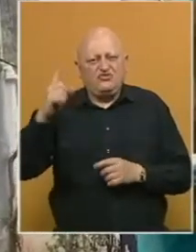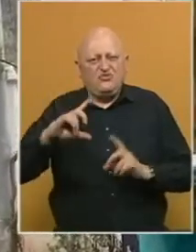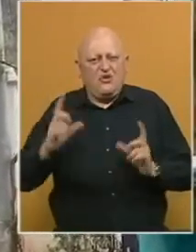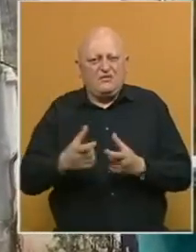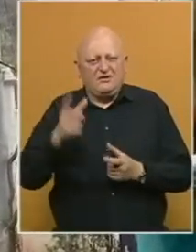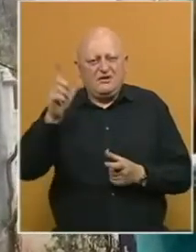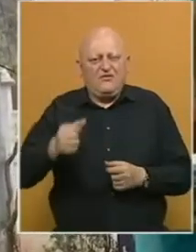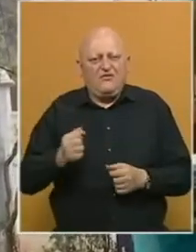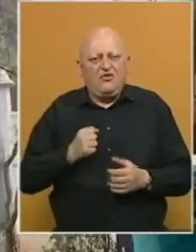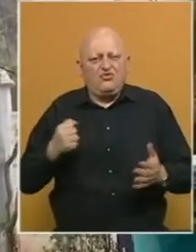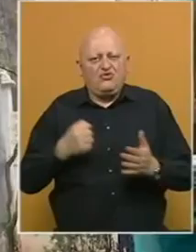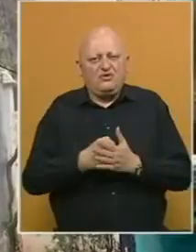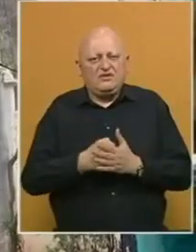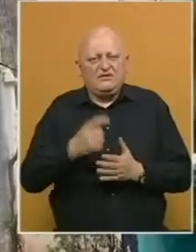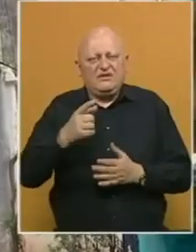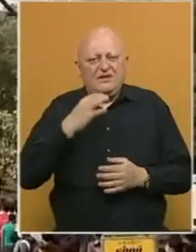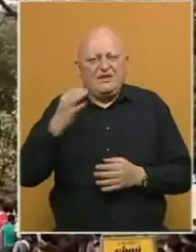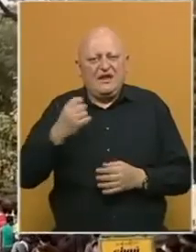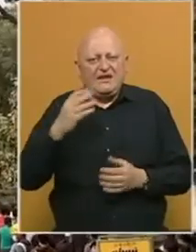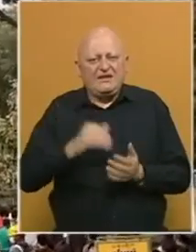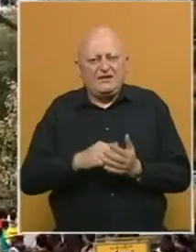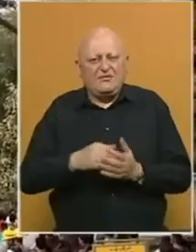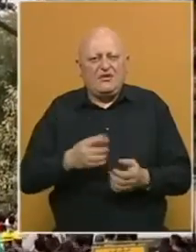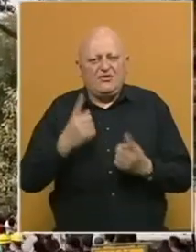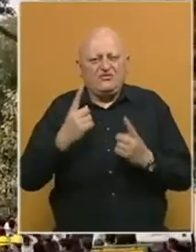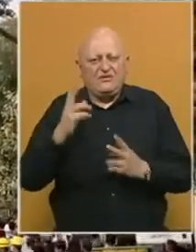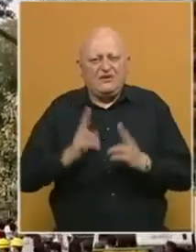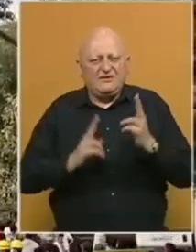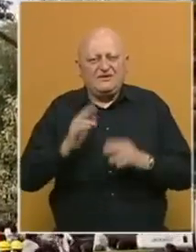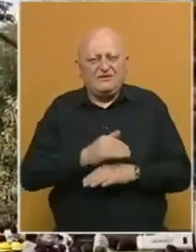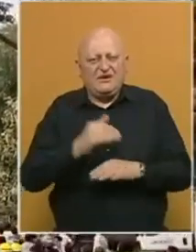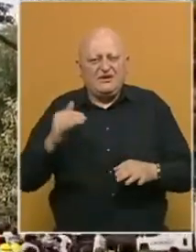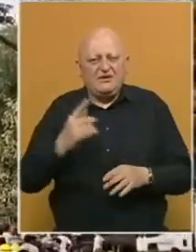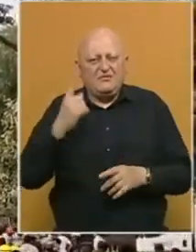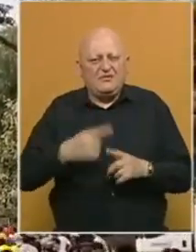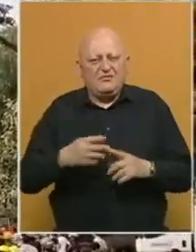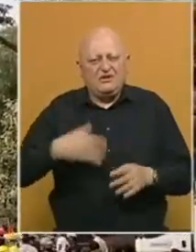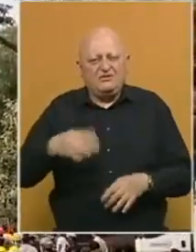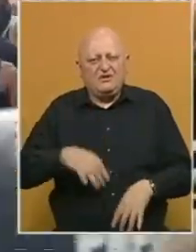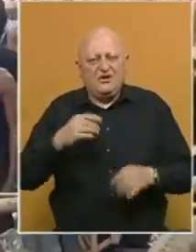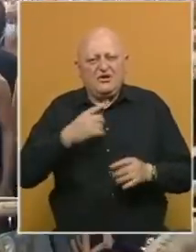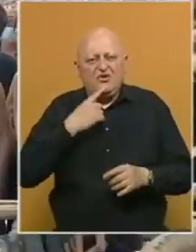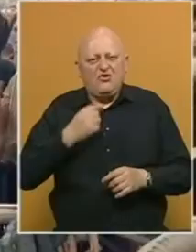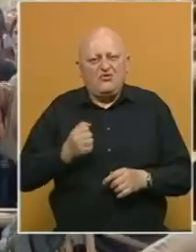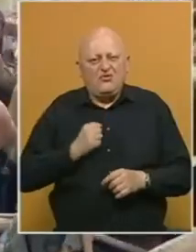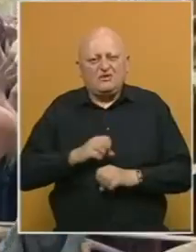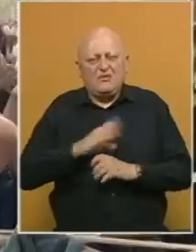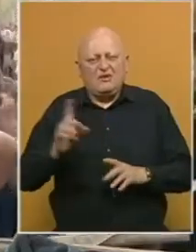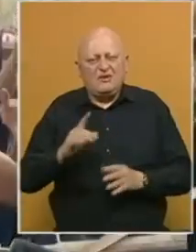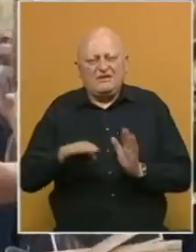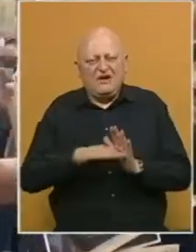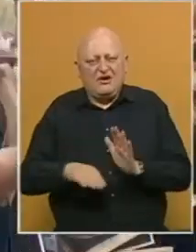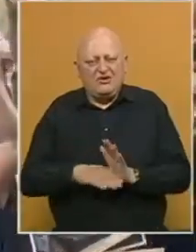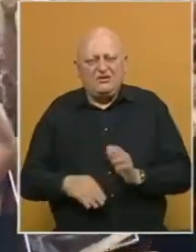Ukapsila. Vojni udar je izveden na dan kada je trebalo da bude održana prva sjednica parlamenta, prvi put nakon izbora koje je vojsko proglasila